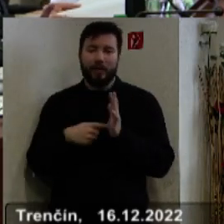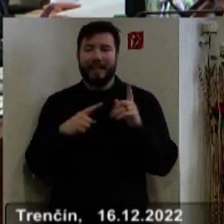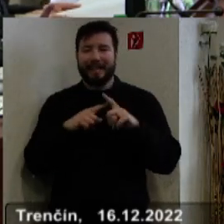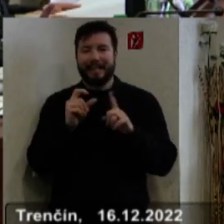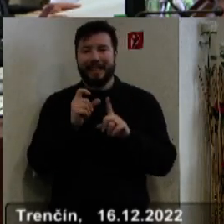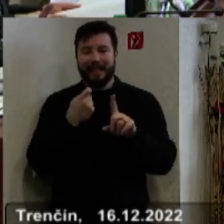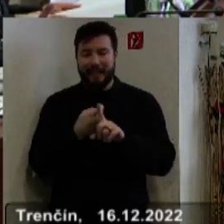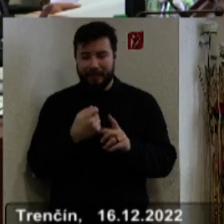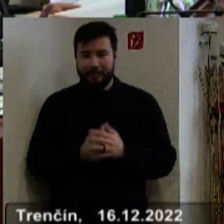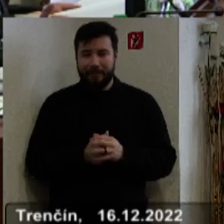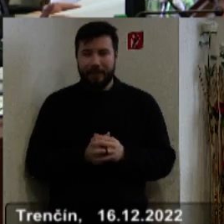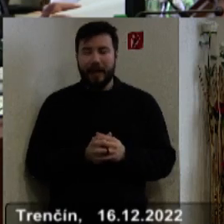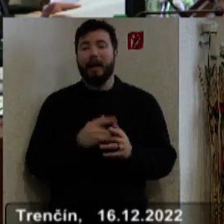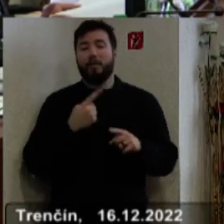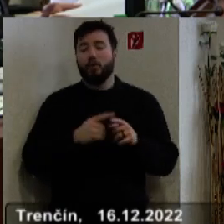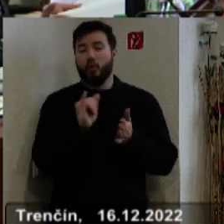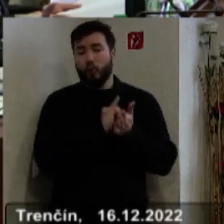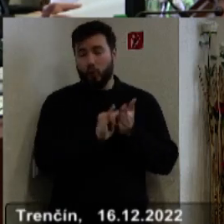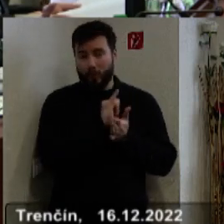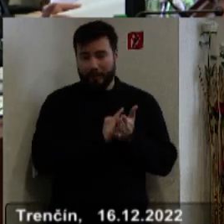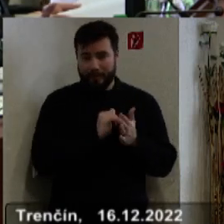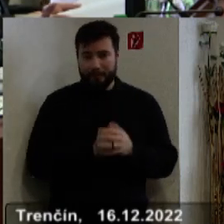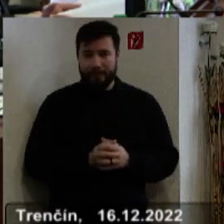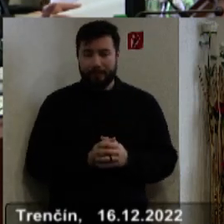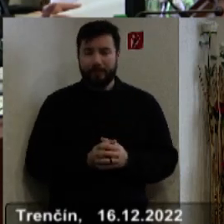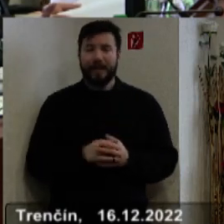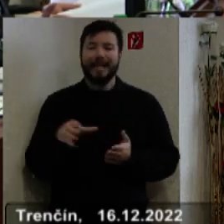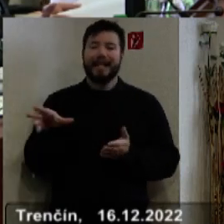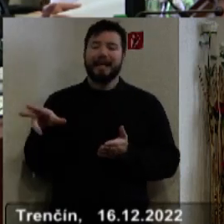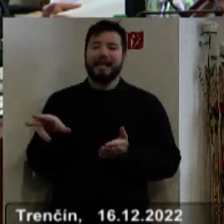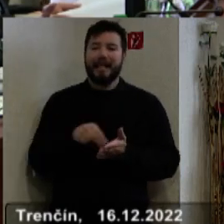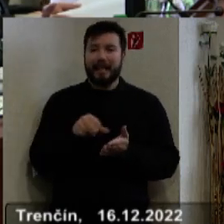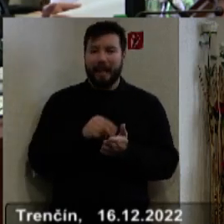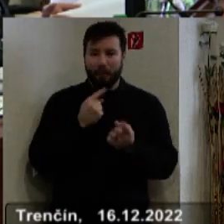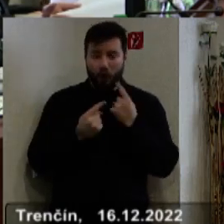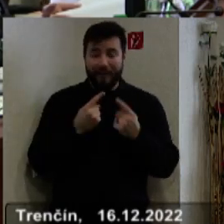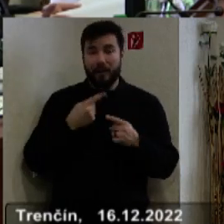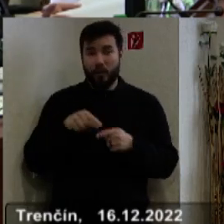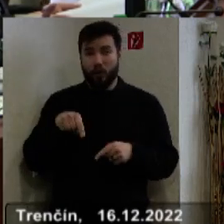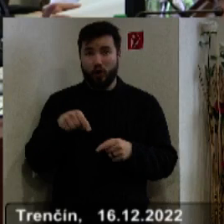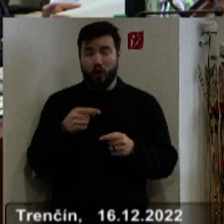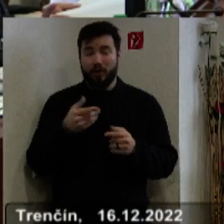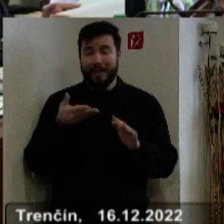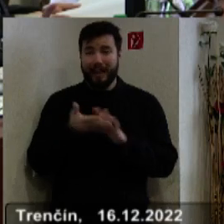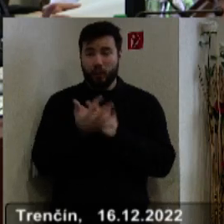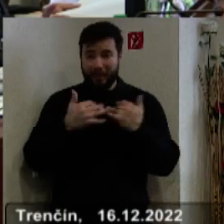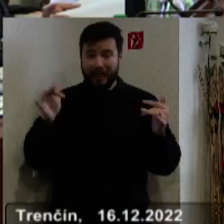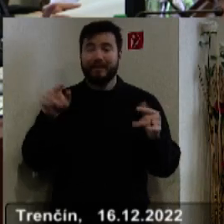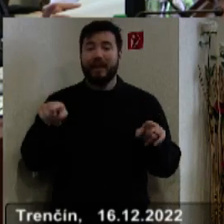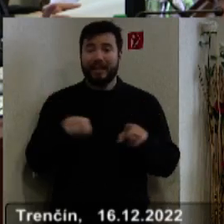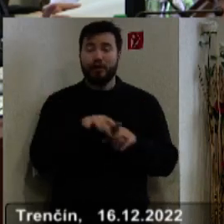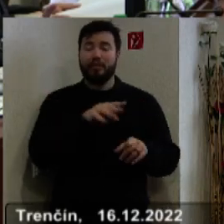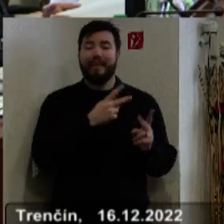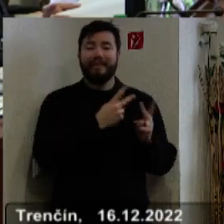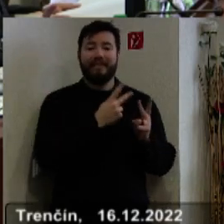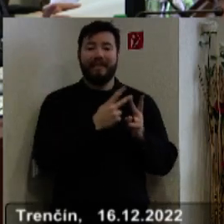kraja aj na portáli YouTube. Za znamy z rokovani aj z tohto zastupiteľstva sú zverejne na webovej stránke TSK v